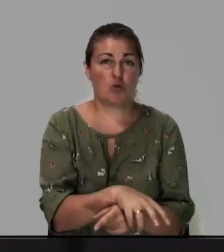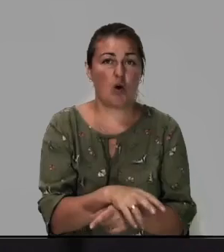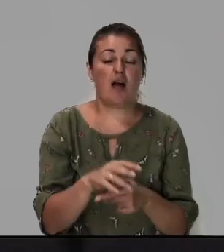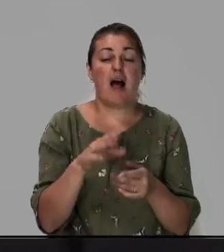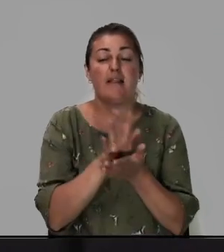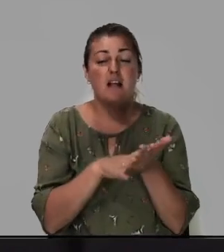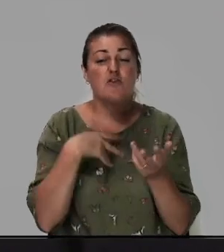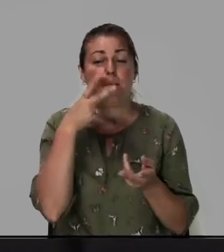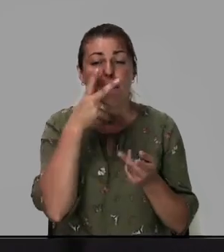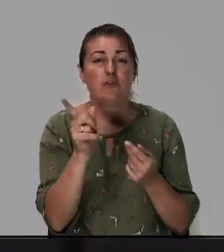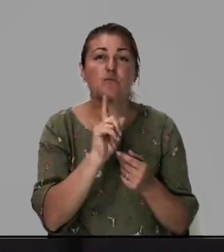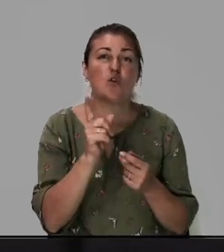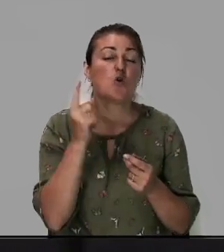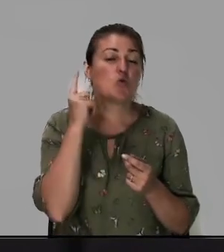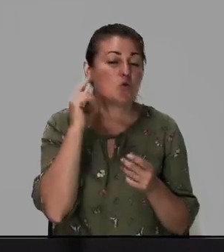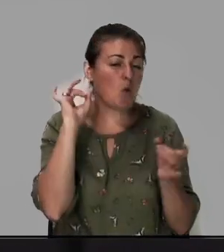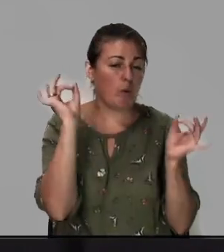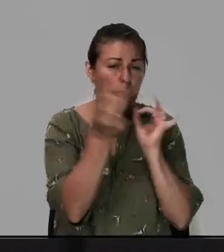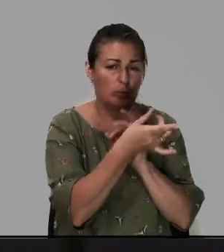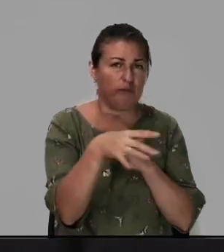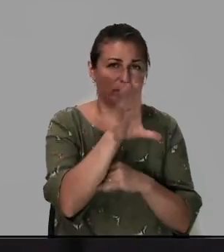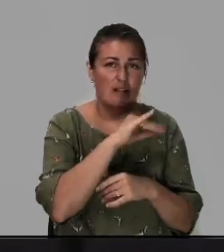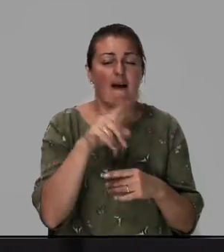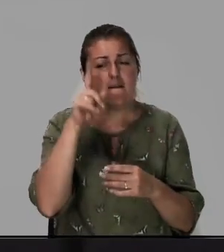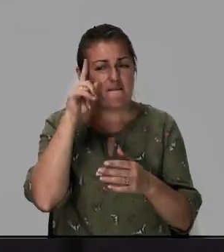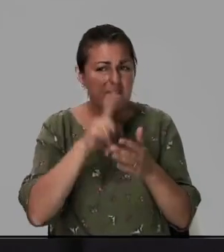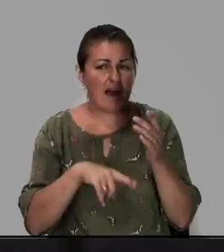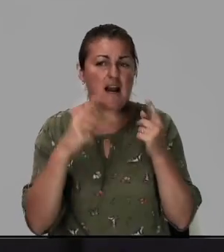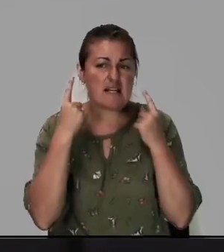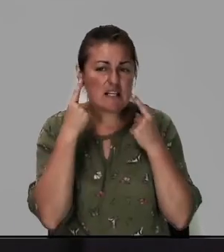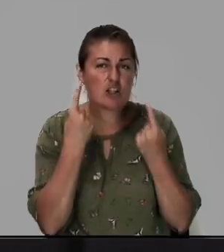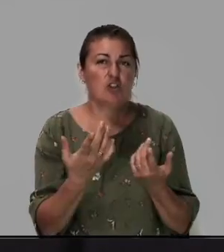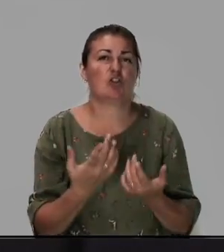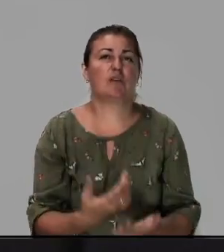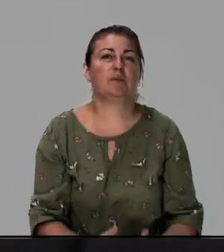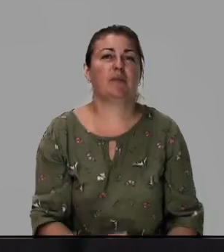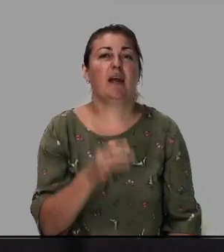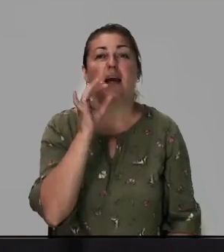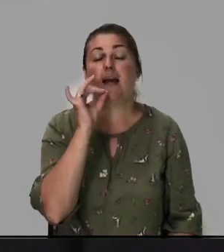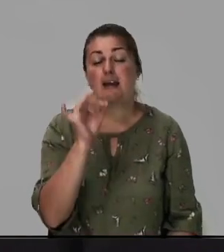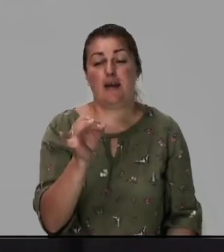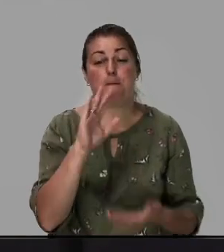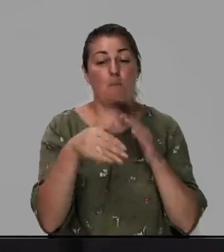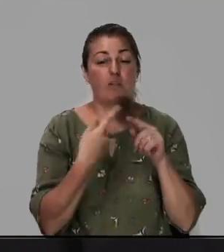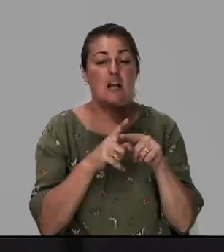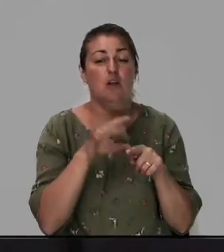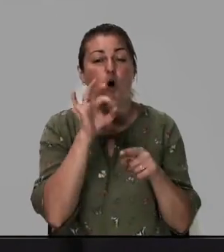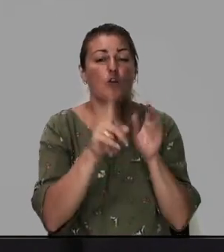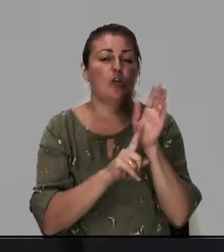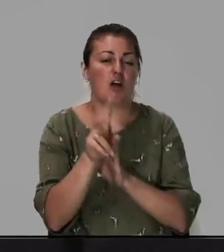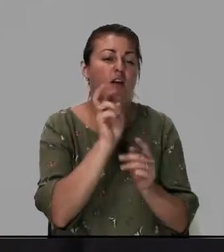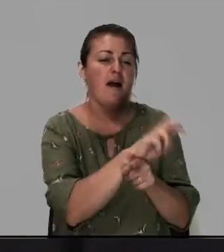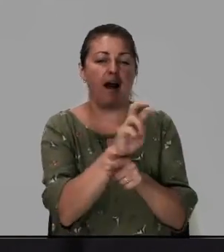Дальше мы видим, что слух разнесся, вера отслышанная. И после этого Он начал ходить,